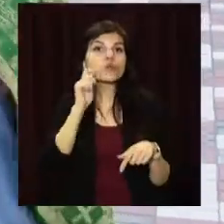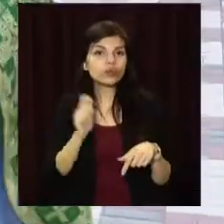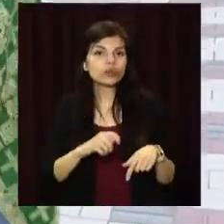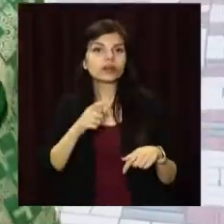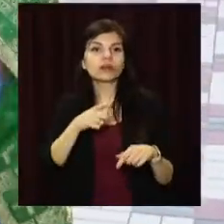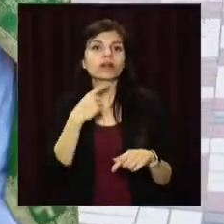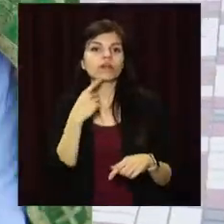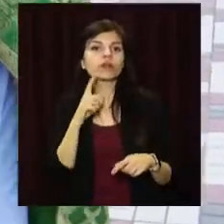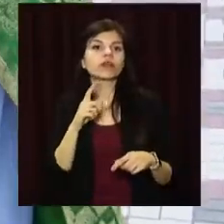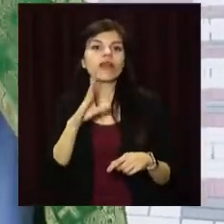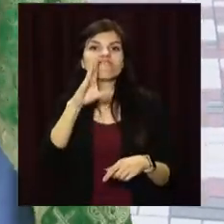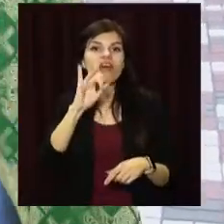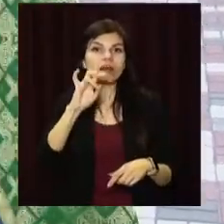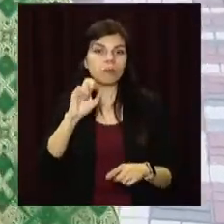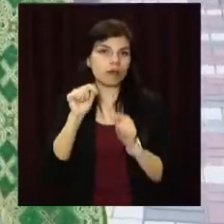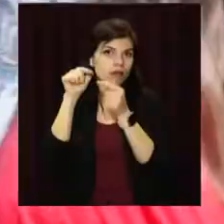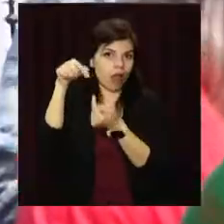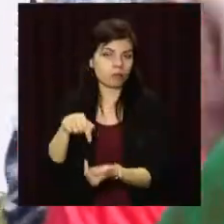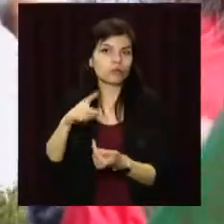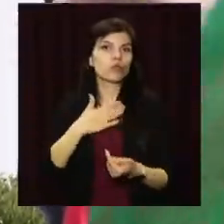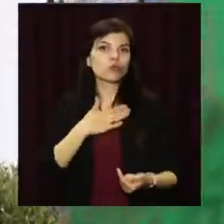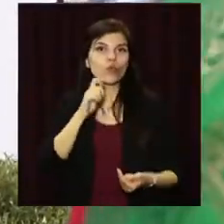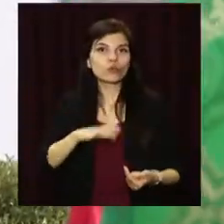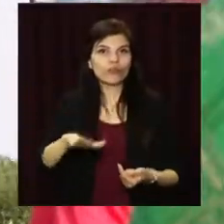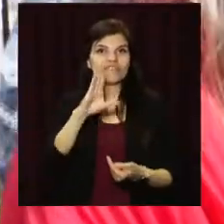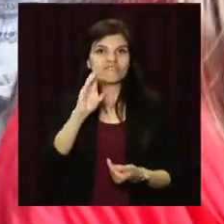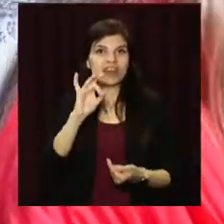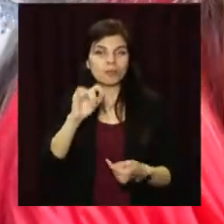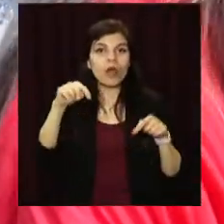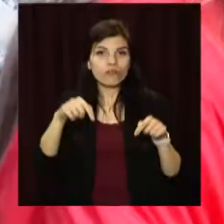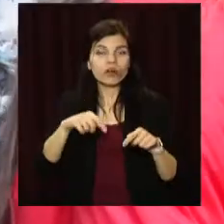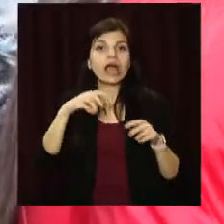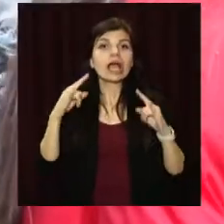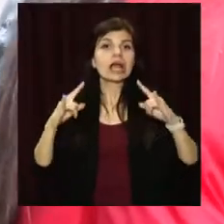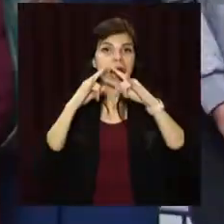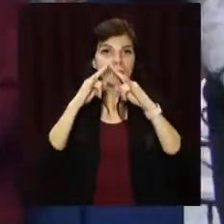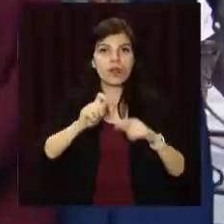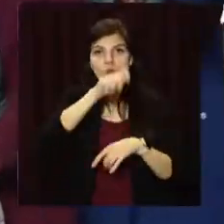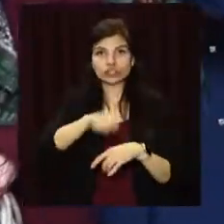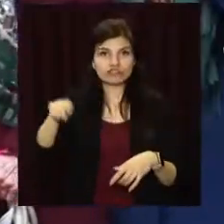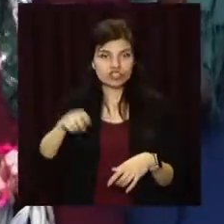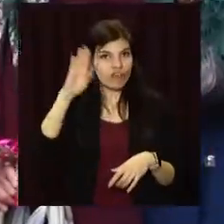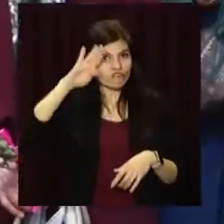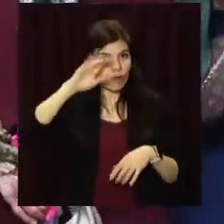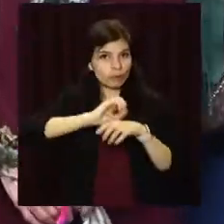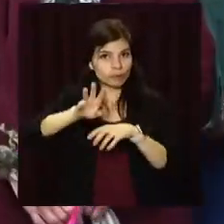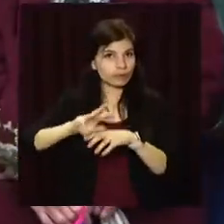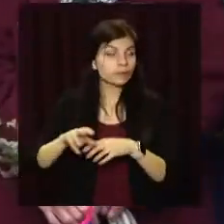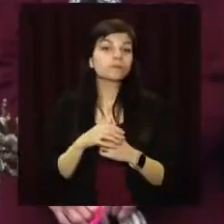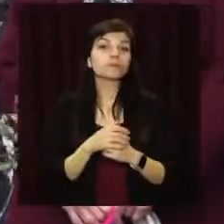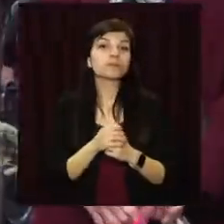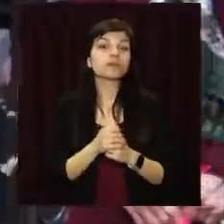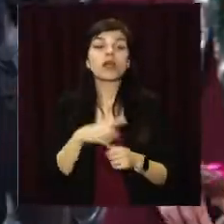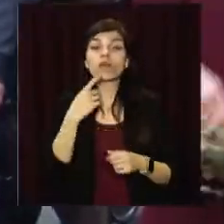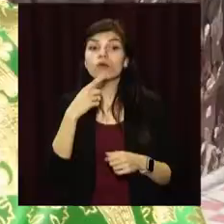містичними властивостями наділяли вербу. Тому саме її зелене гілля освячують цього дня у храмах. Спаситель прийшов